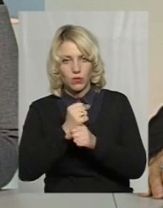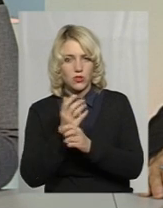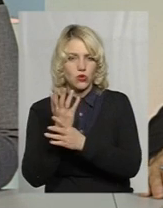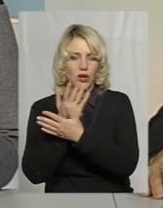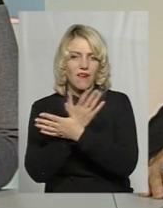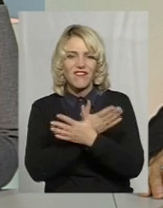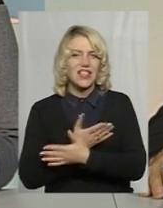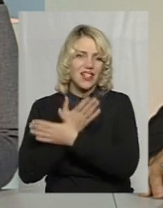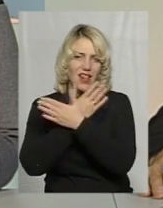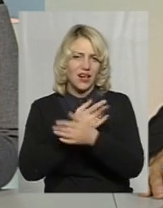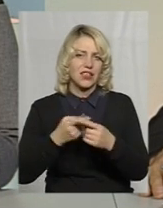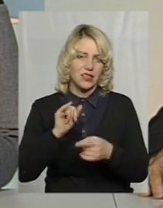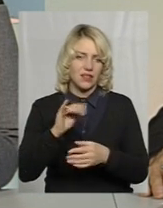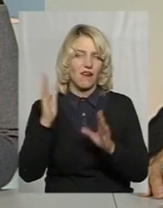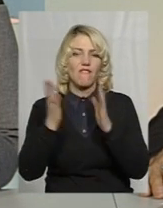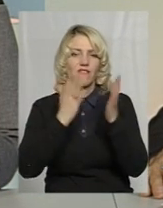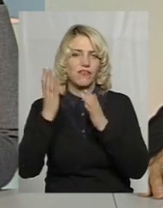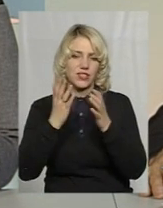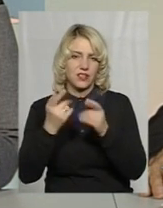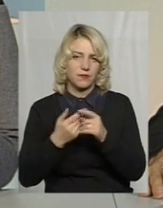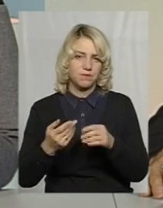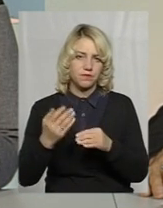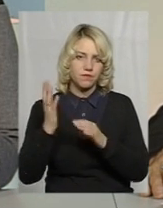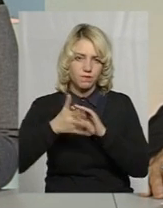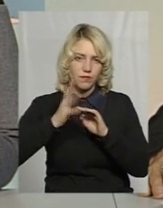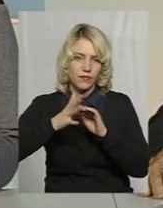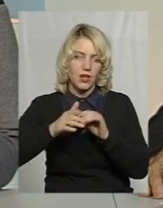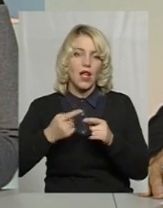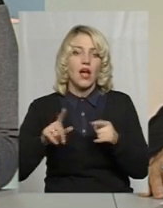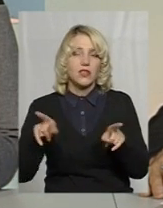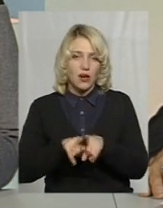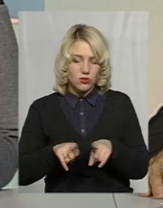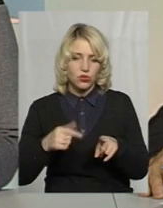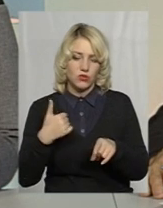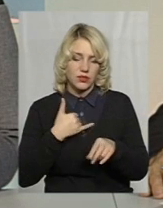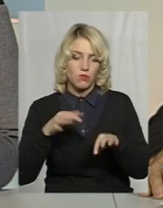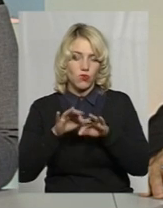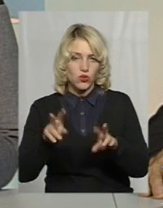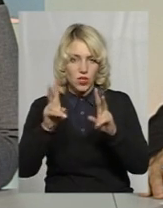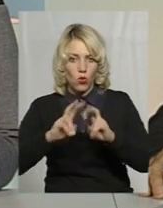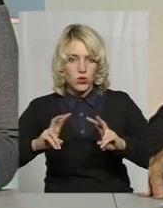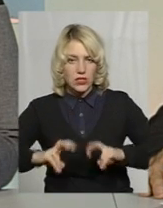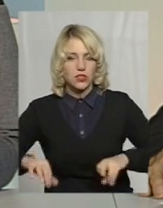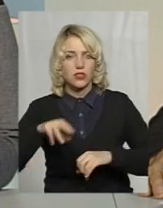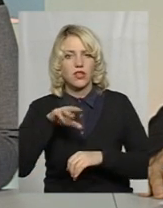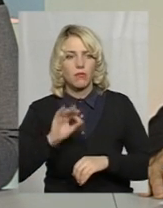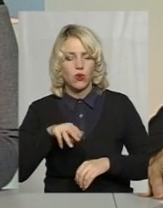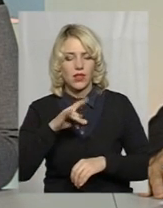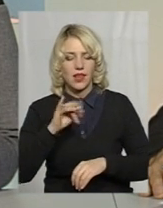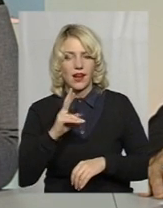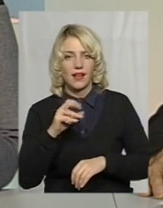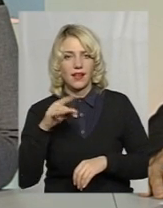енергію. Накопичення йде також в гелеві акумулятори. У нас також проводяться дослідження по трекерним